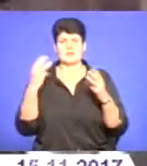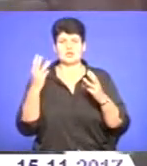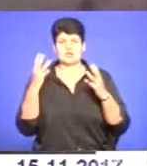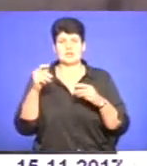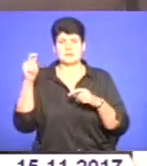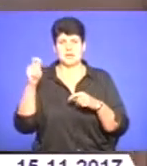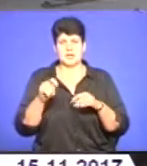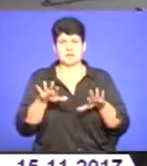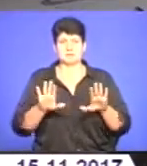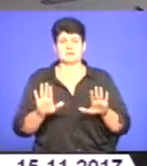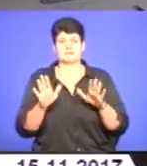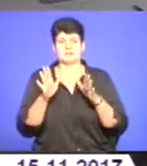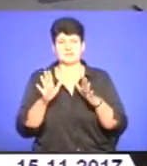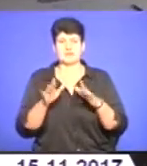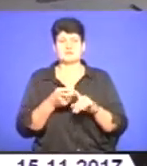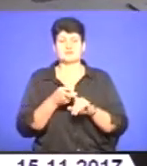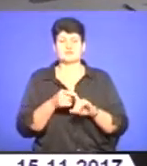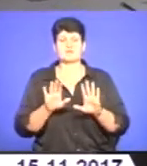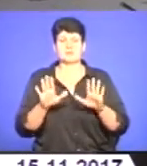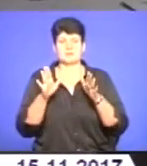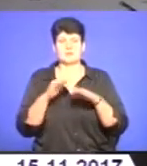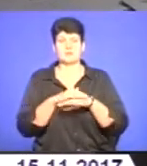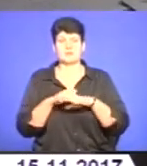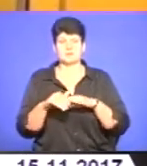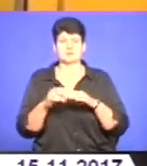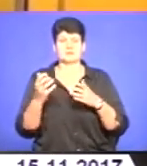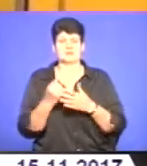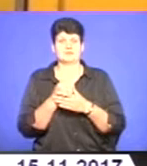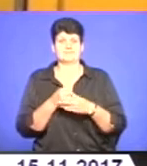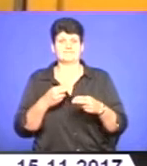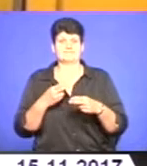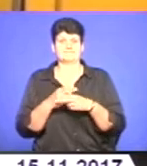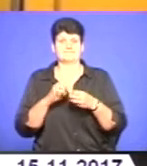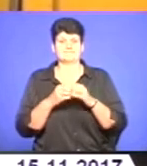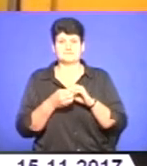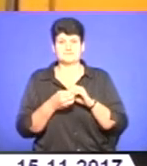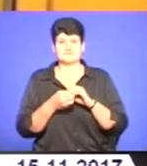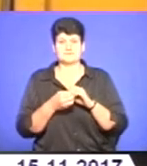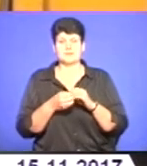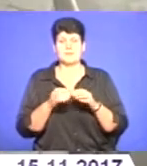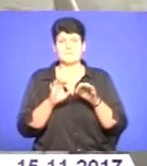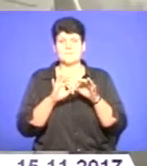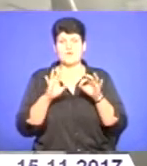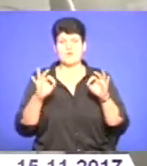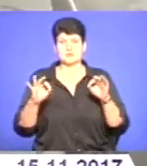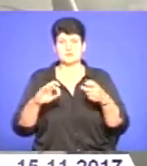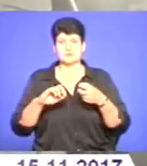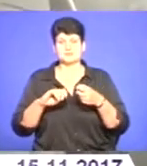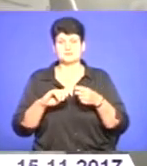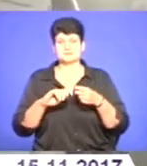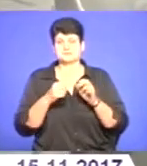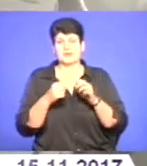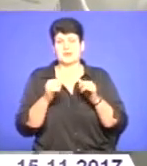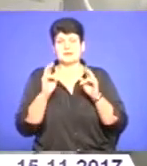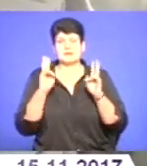приїхали на місце події. Через випадок на вулиці утворився затор. Замкнула проводка. Просто могло статися. Не знаю,